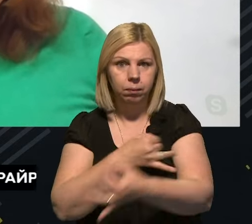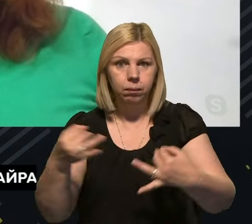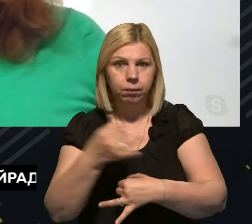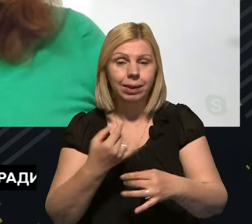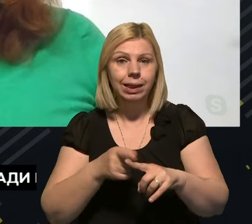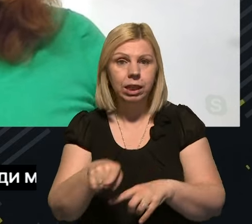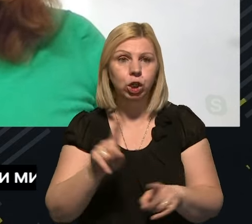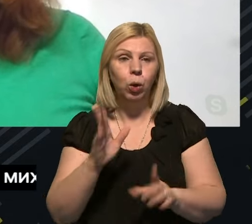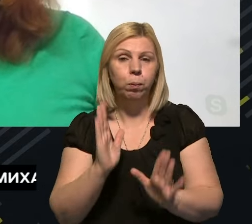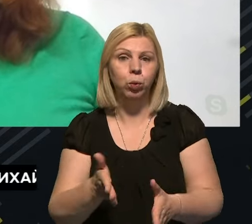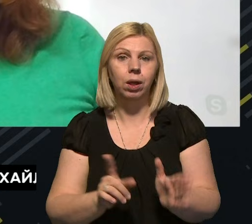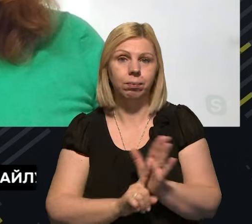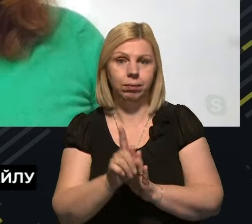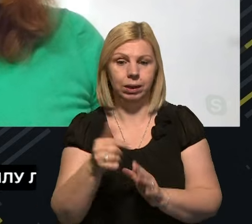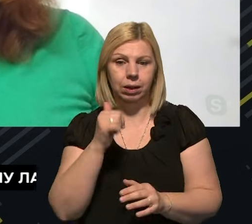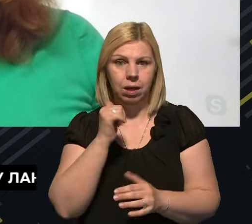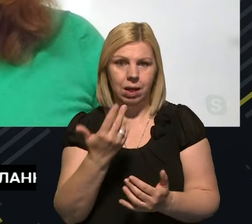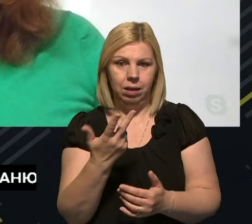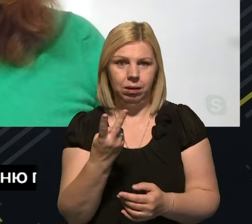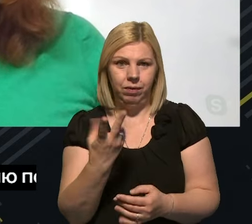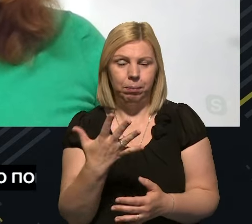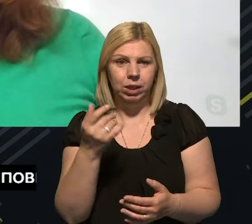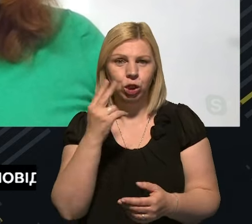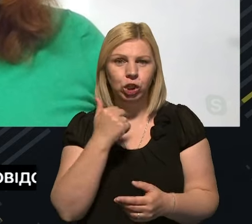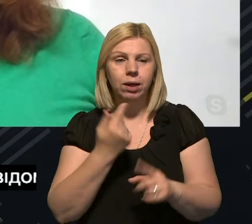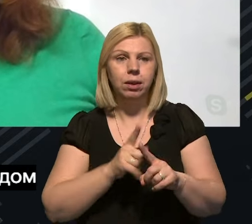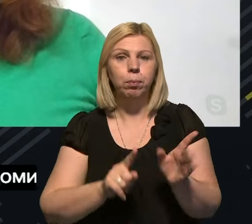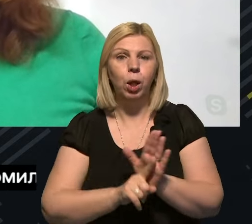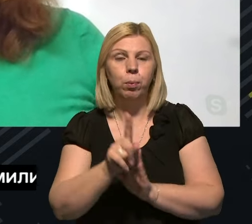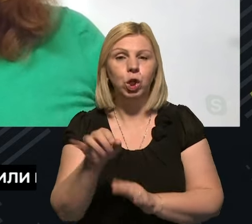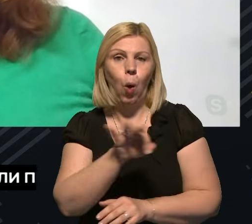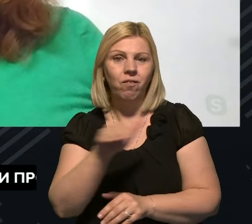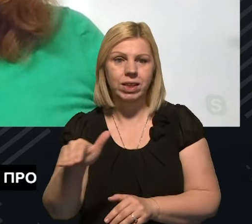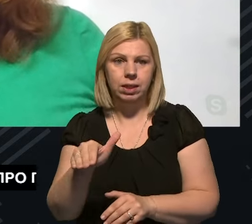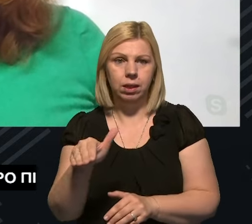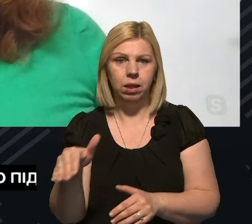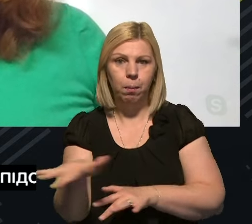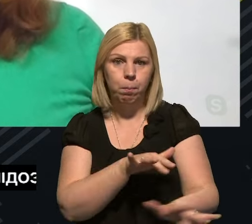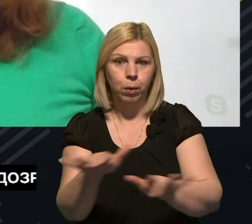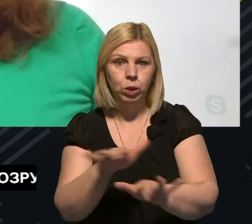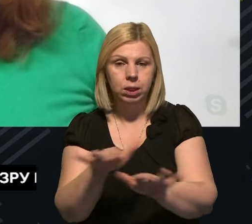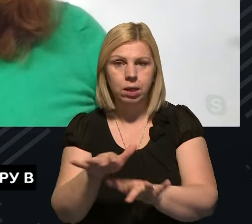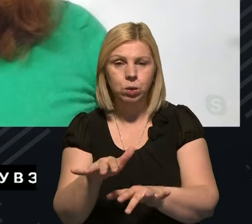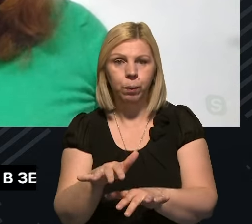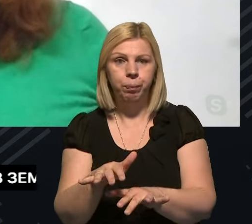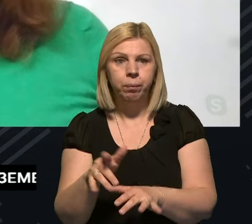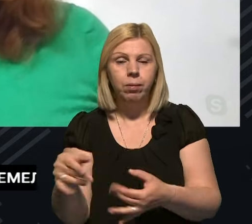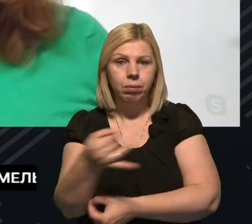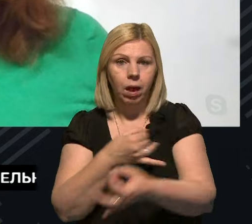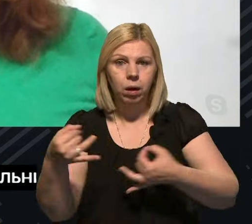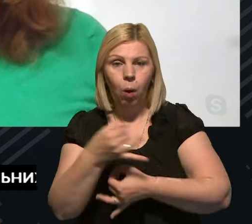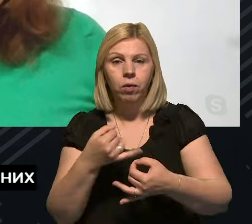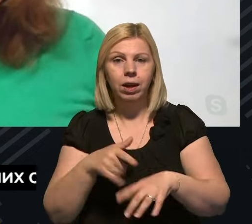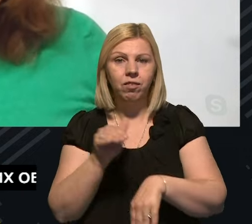те, що відбудеться за 25 червня, це буде початок офіційний процесу переговорів і